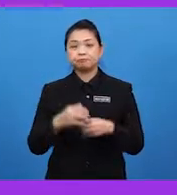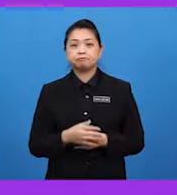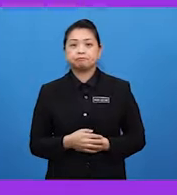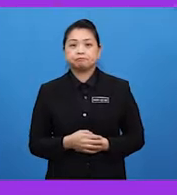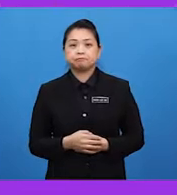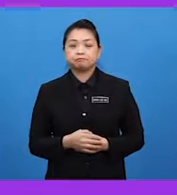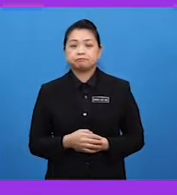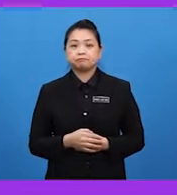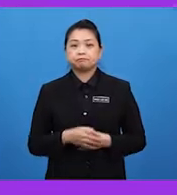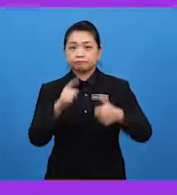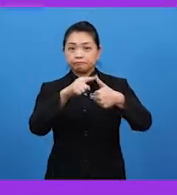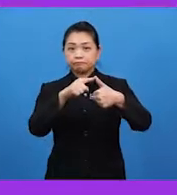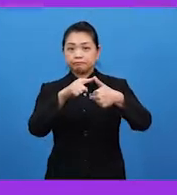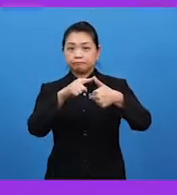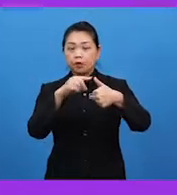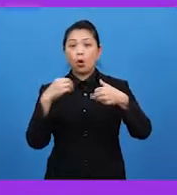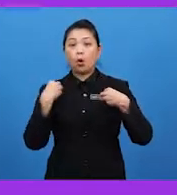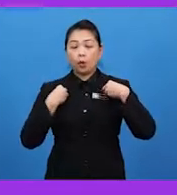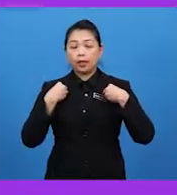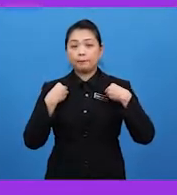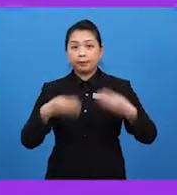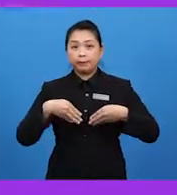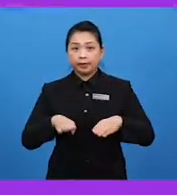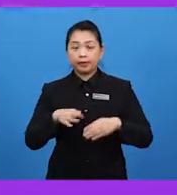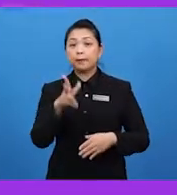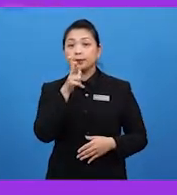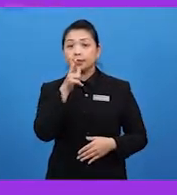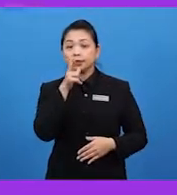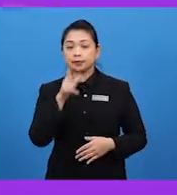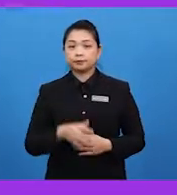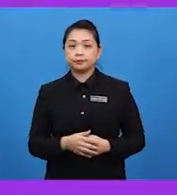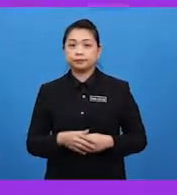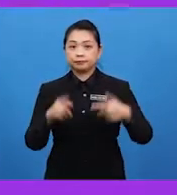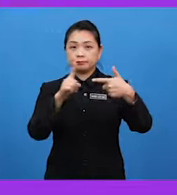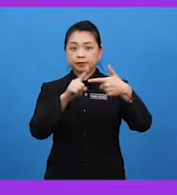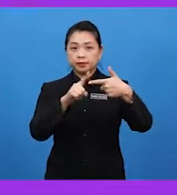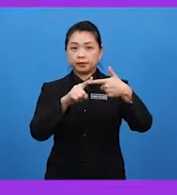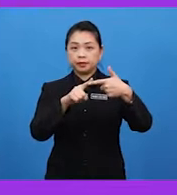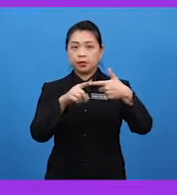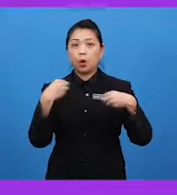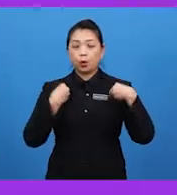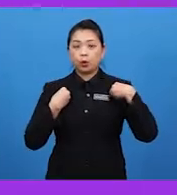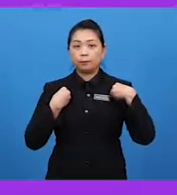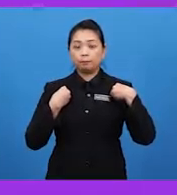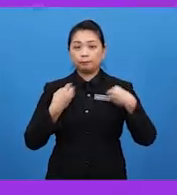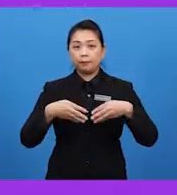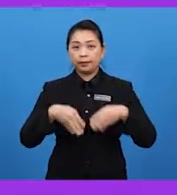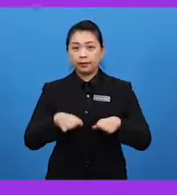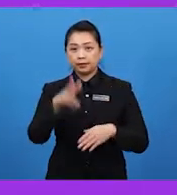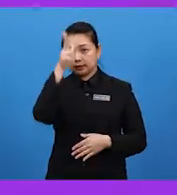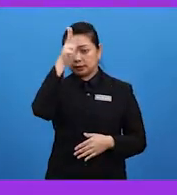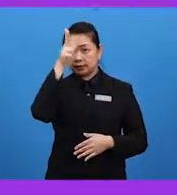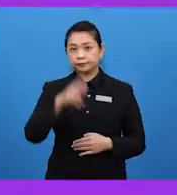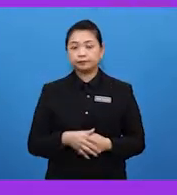A, organ pembiakan bertina B, organ pembiakan